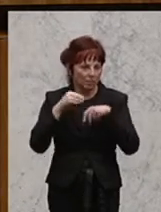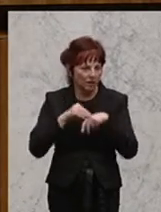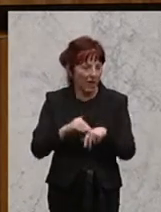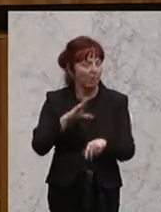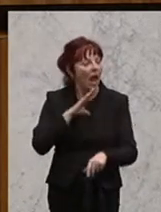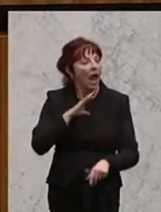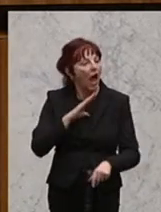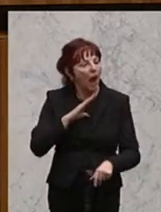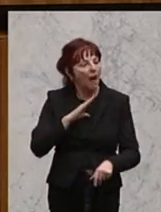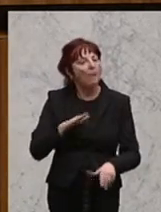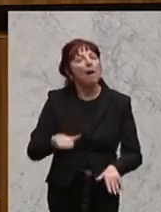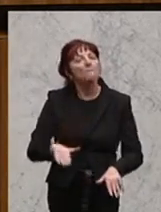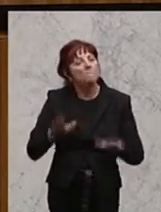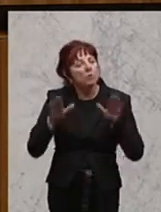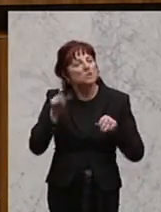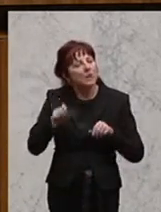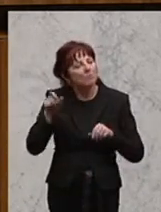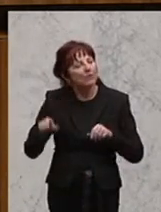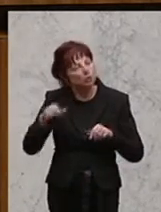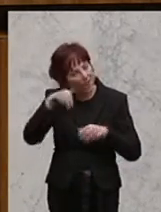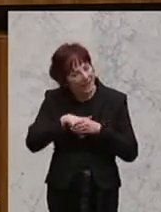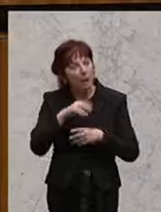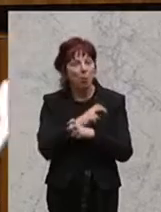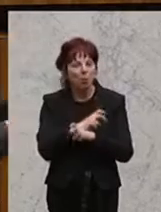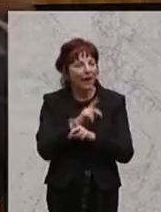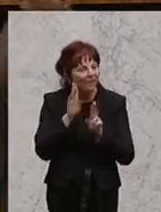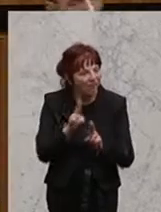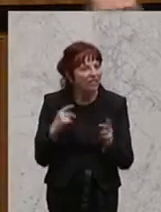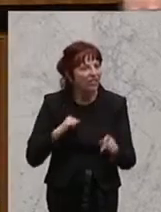der Muslime in Österreich. Und das schreibe ich Ihnen noch einmal ins Stammbuch.